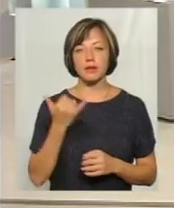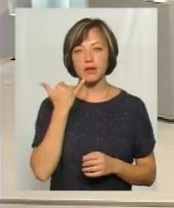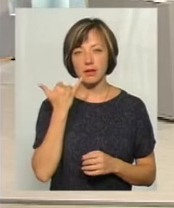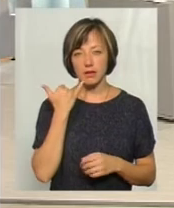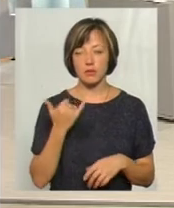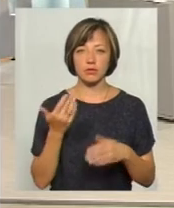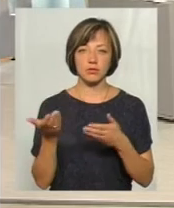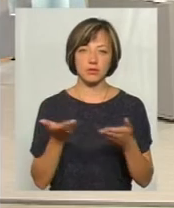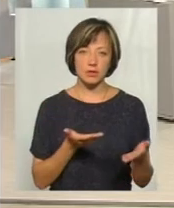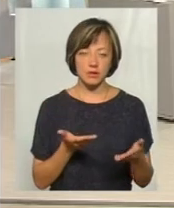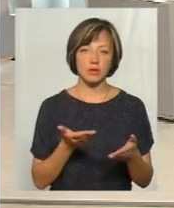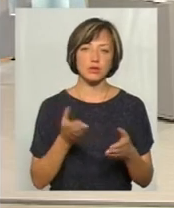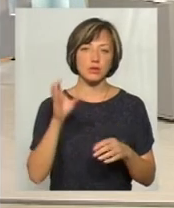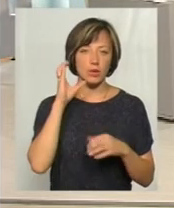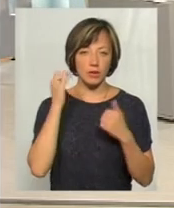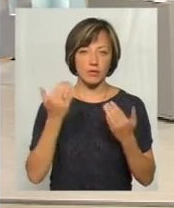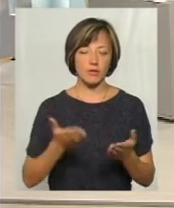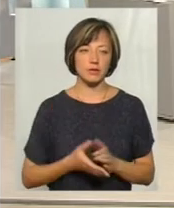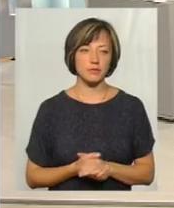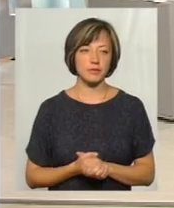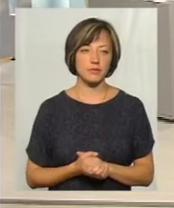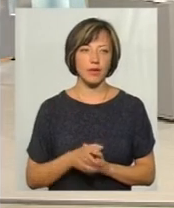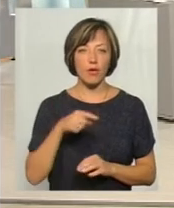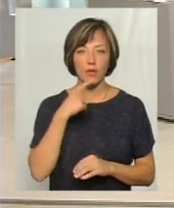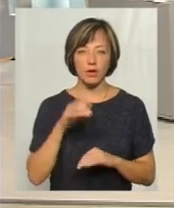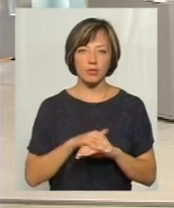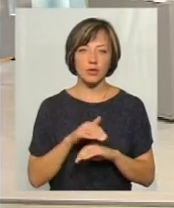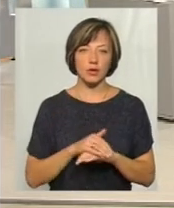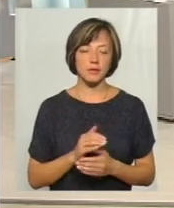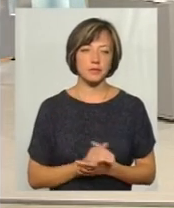-85-068. Слухаємо глядача. Говоріть, будь ласка.